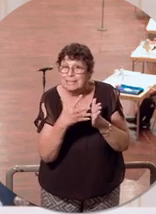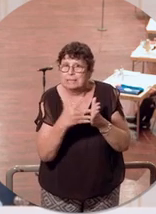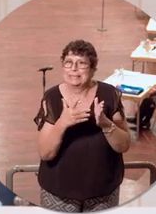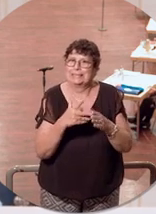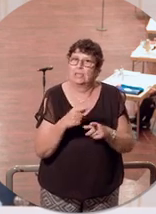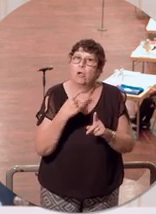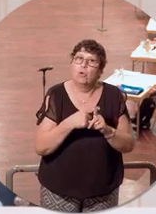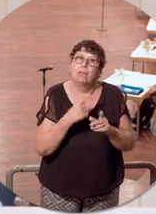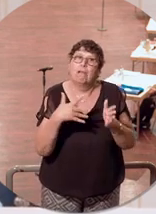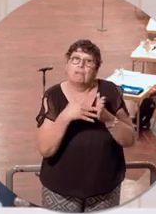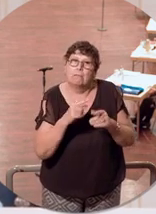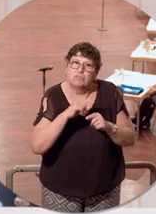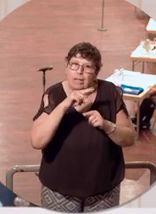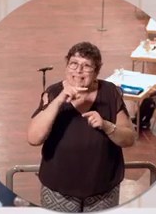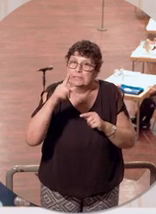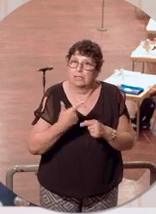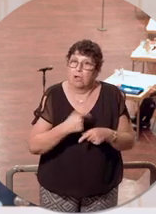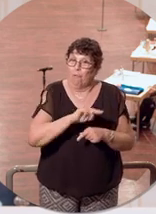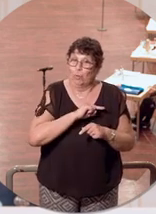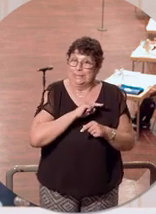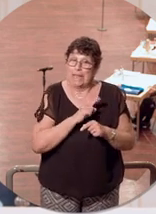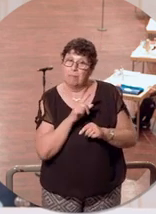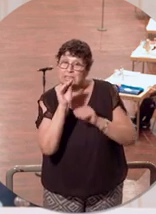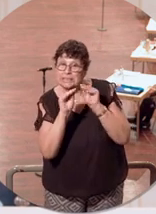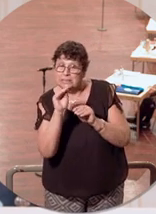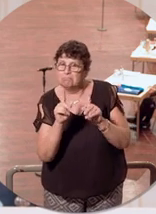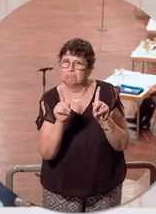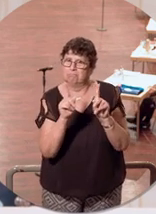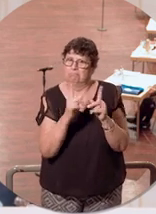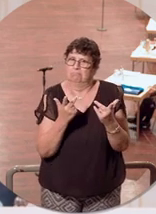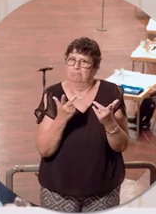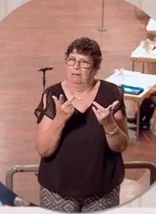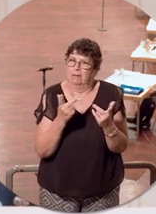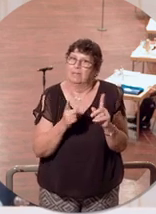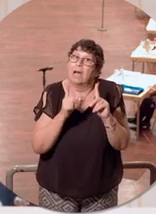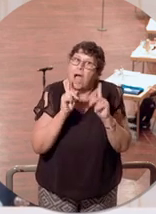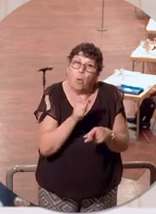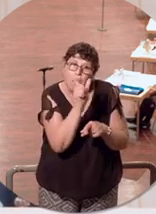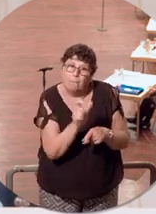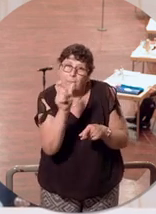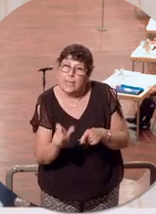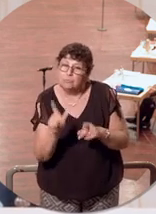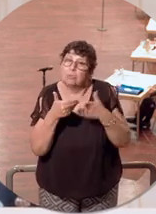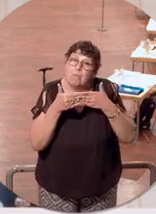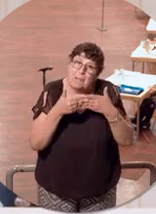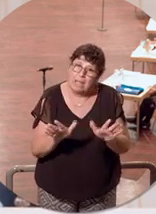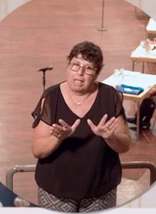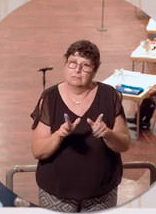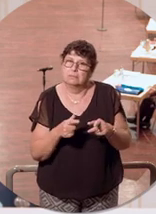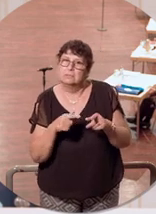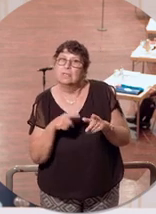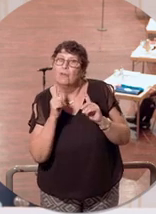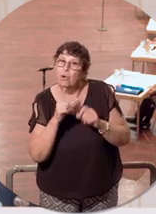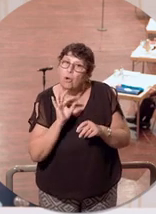Teststatistiken, die füllen sich nicht von alleine, sondern das hat etwas damit zu tun, dass auch Menschen bereit sind, sich